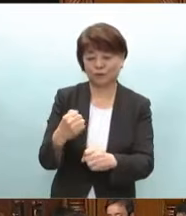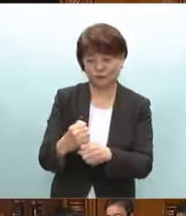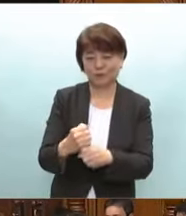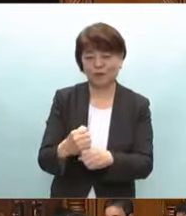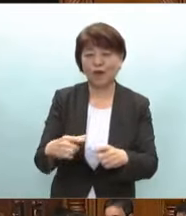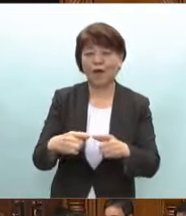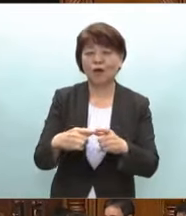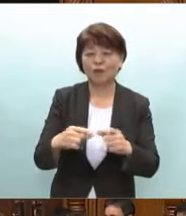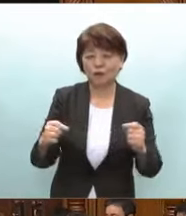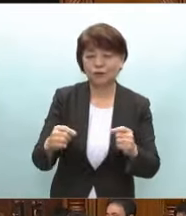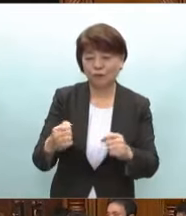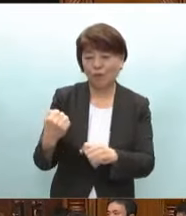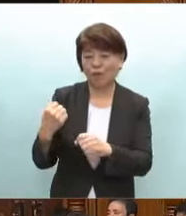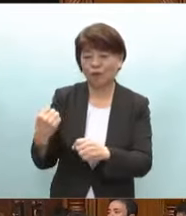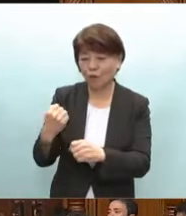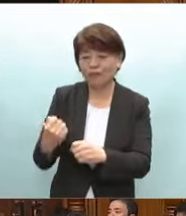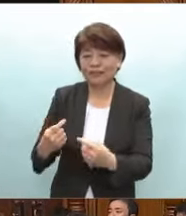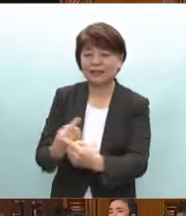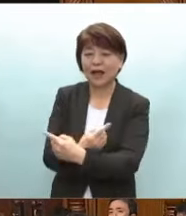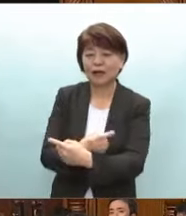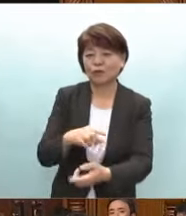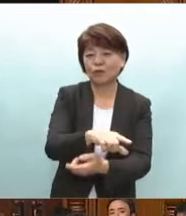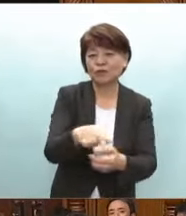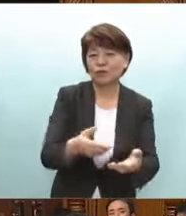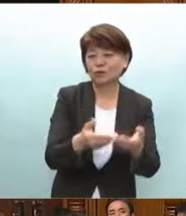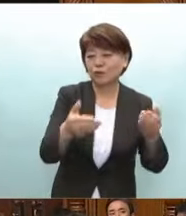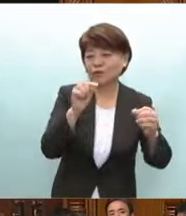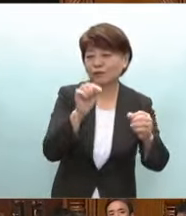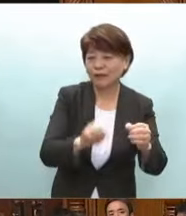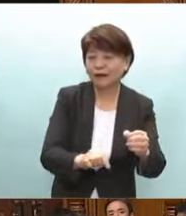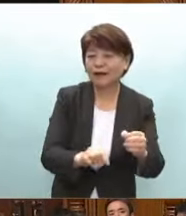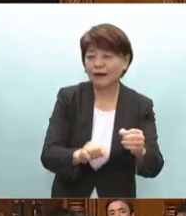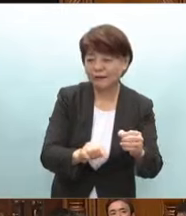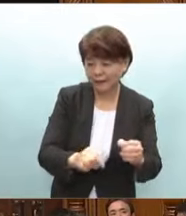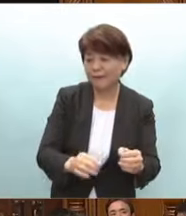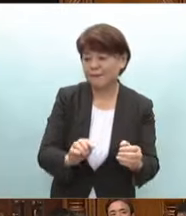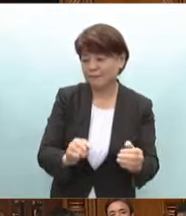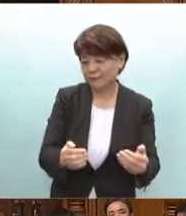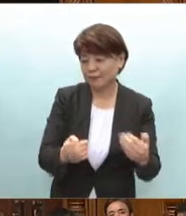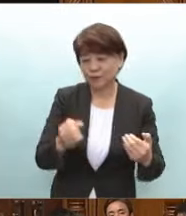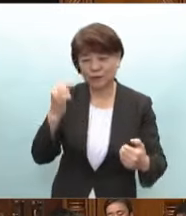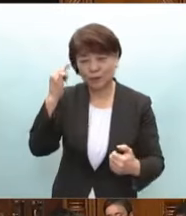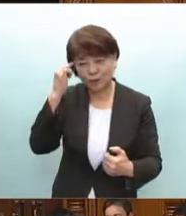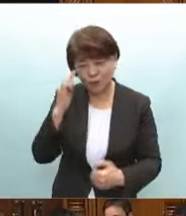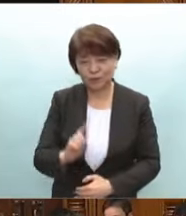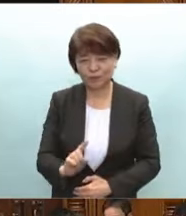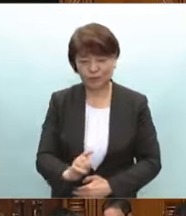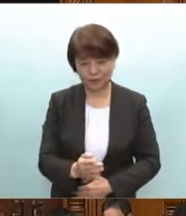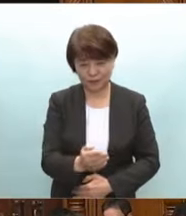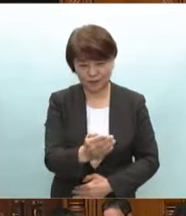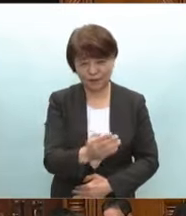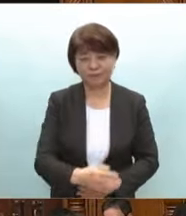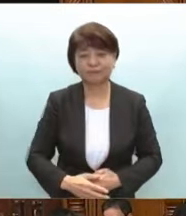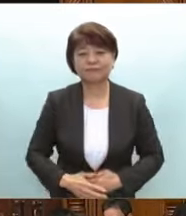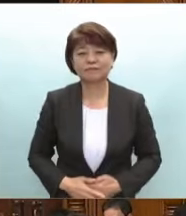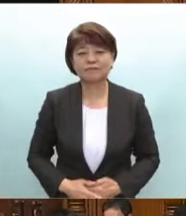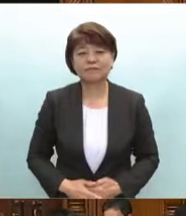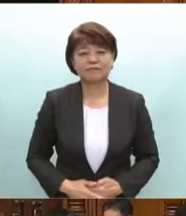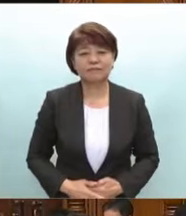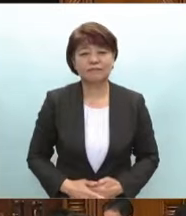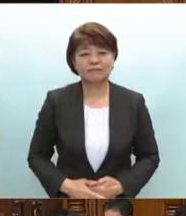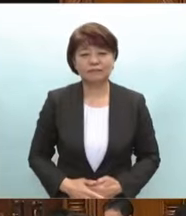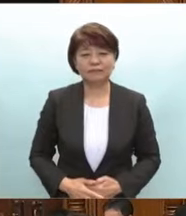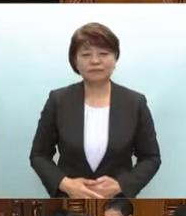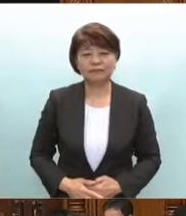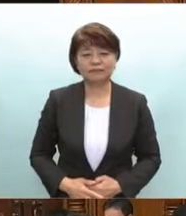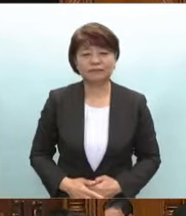地方創生の中で今まで以上に重く位置付けられるべきと考えますが総理のお考えをお聞かせ